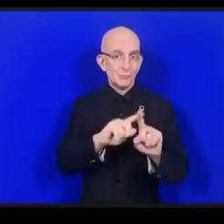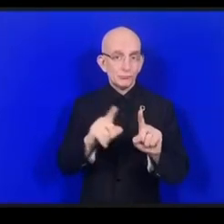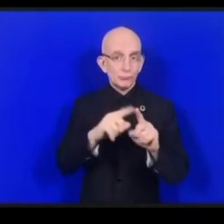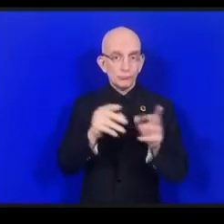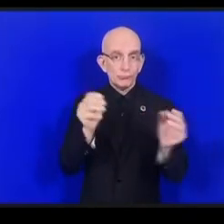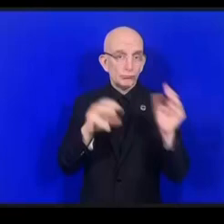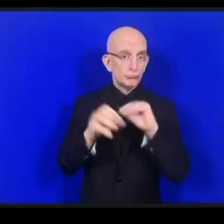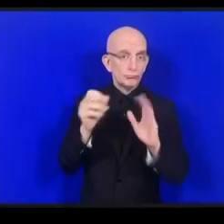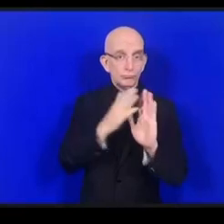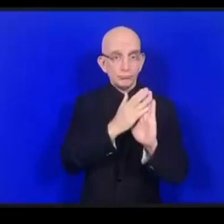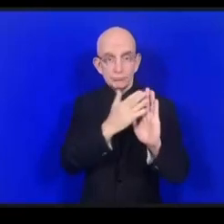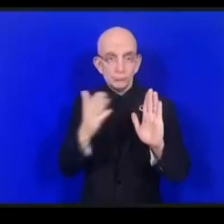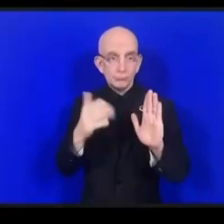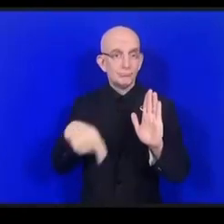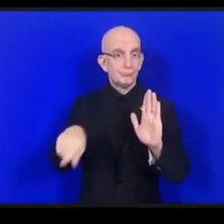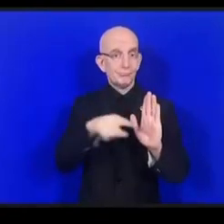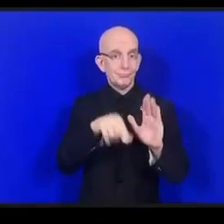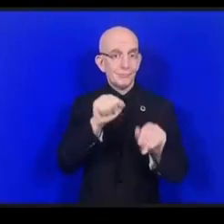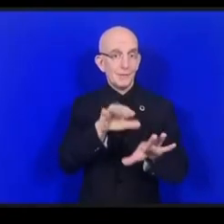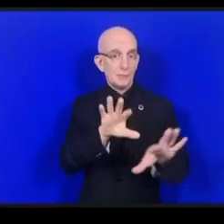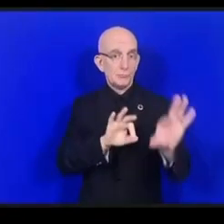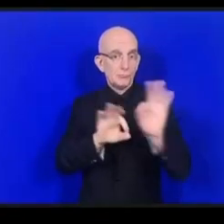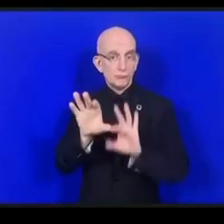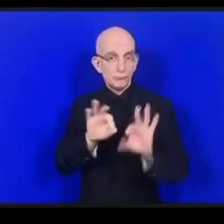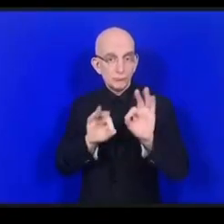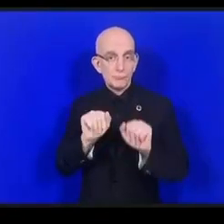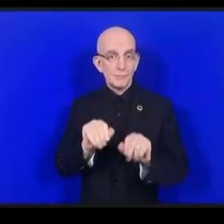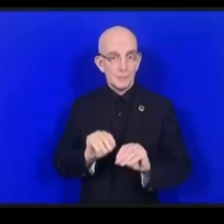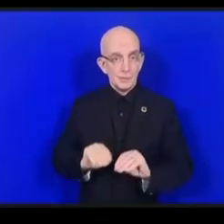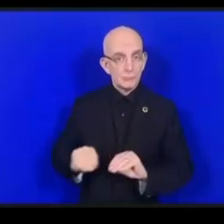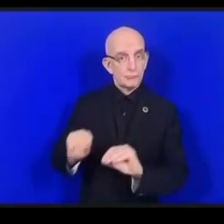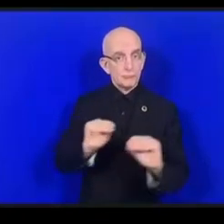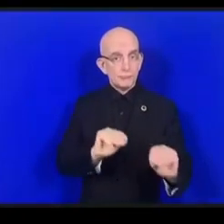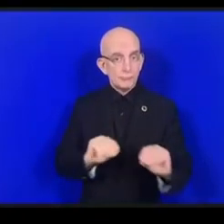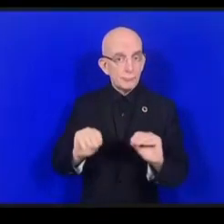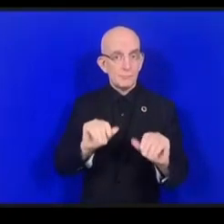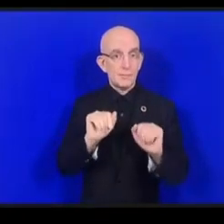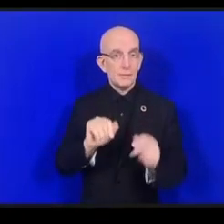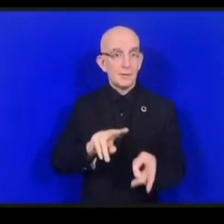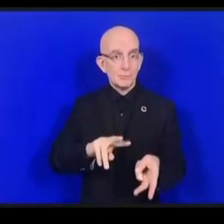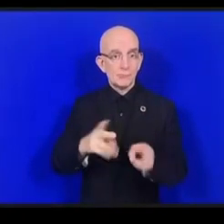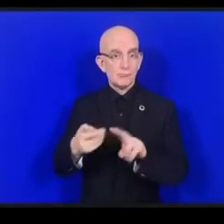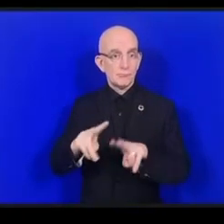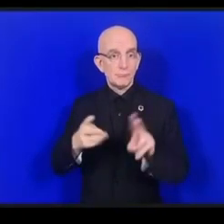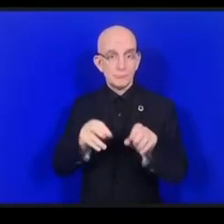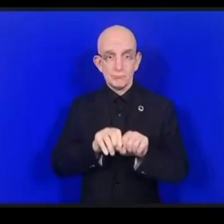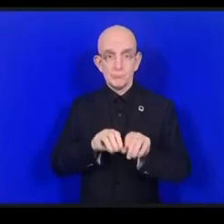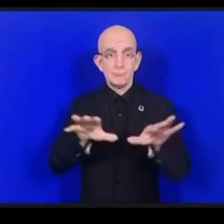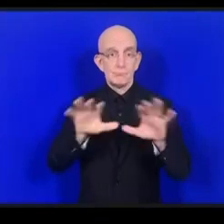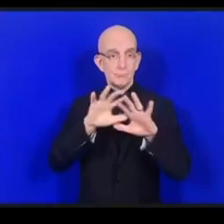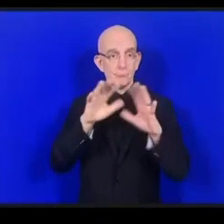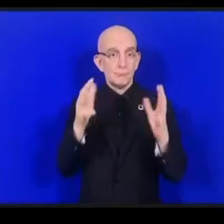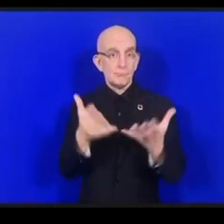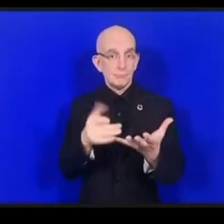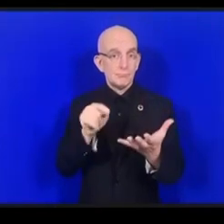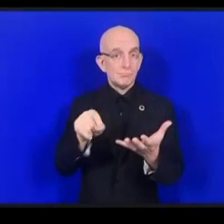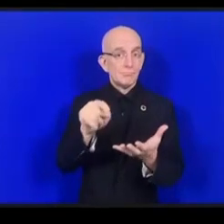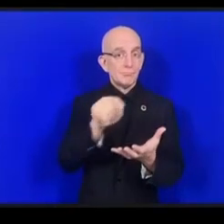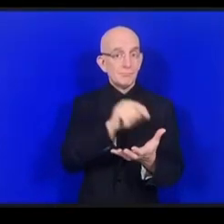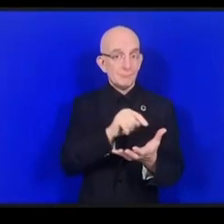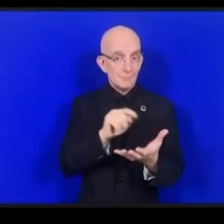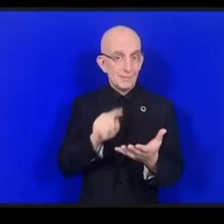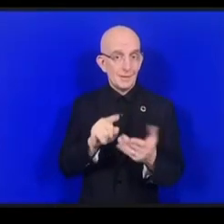على اختلاف الوسائط والمنصات والمكتبات عندنا مثلا أكاديمية